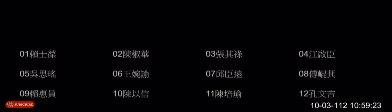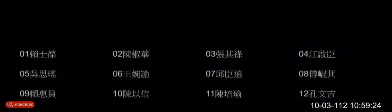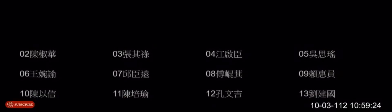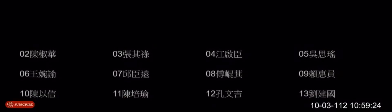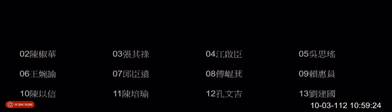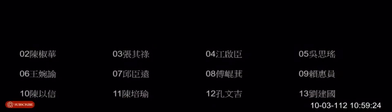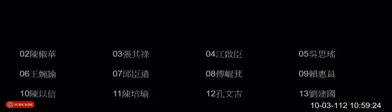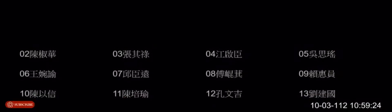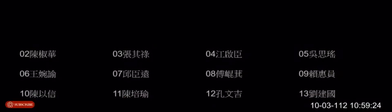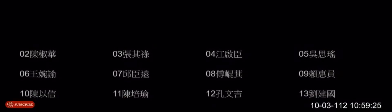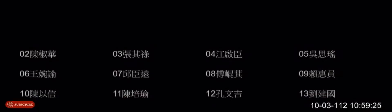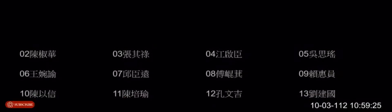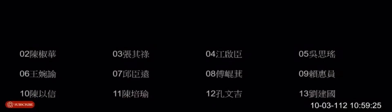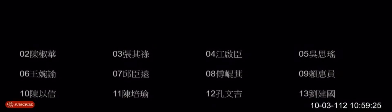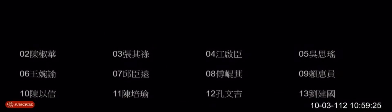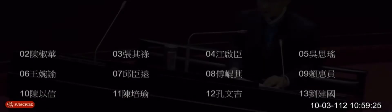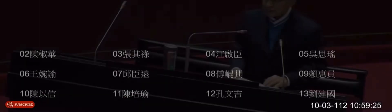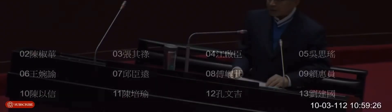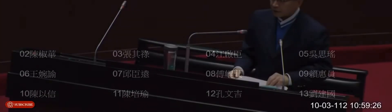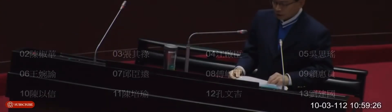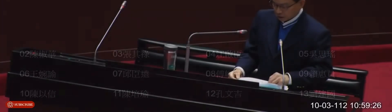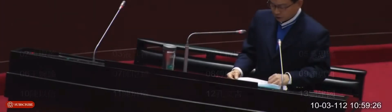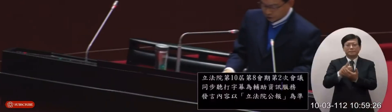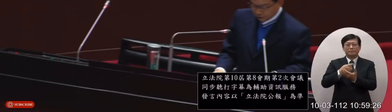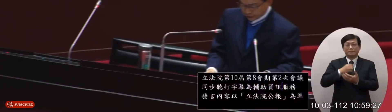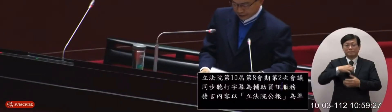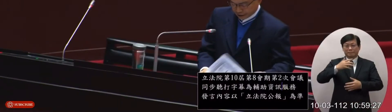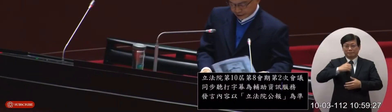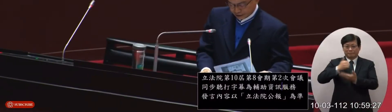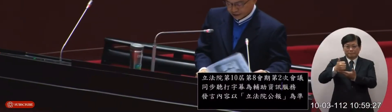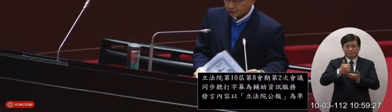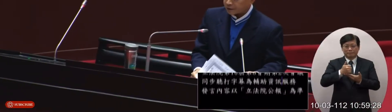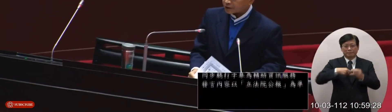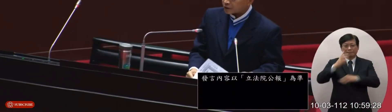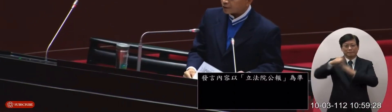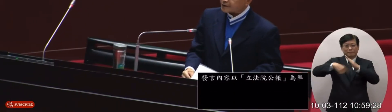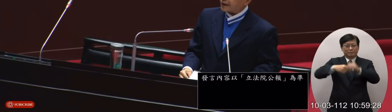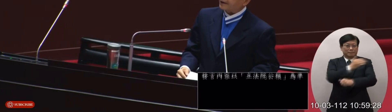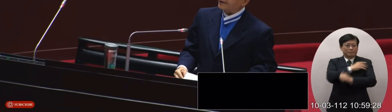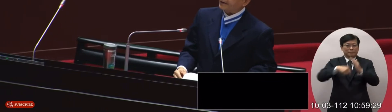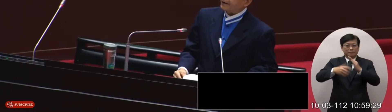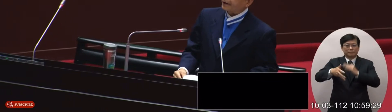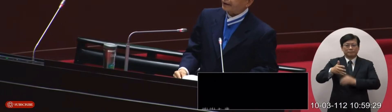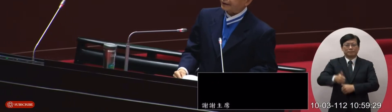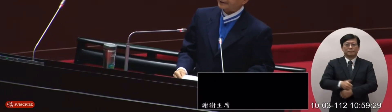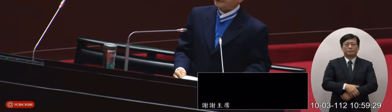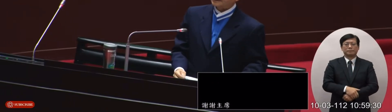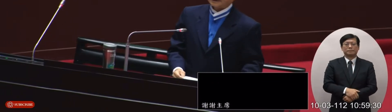謝謝主席以及各位先進有請行政院的陳院長